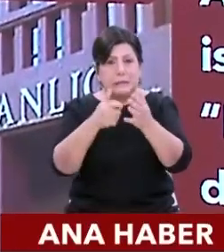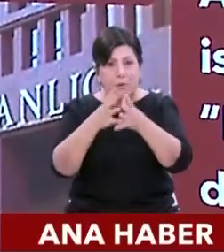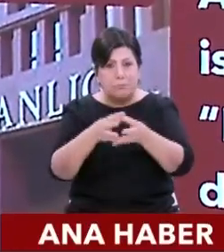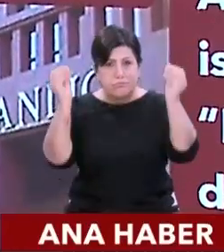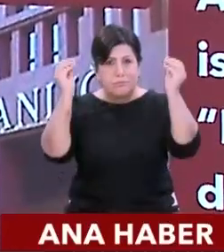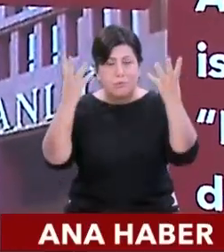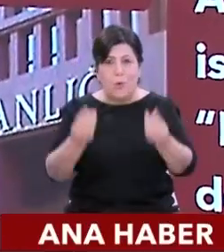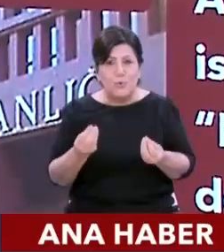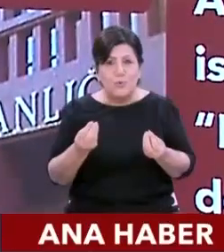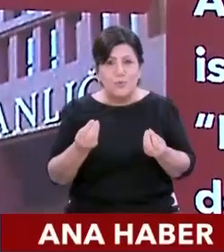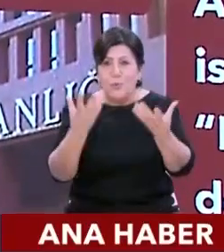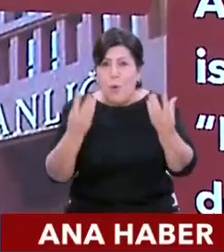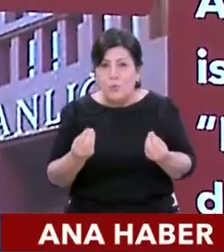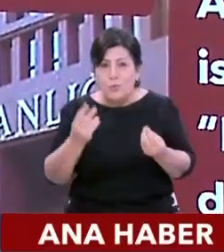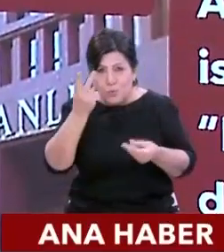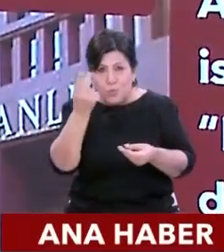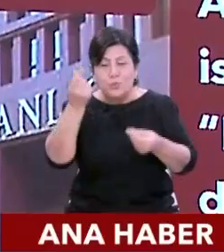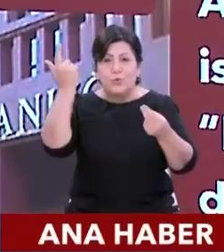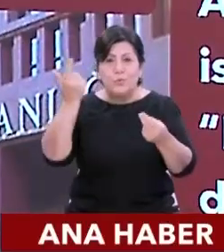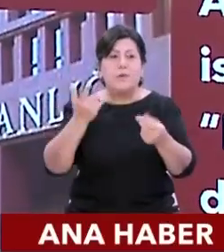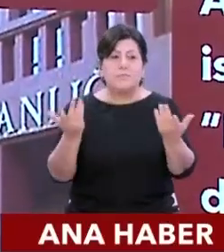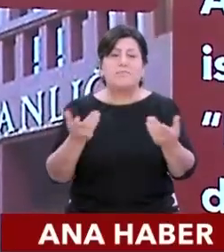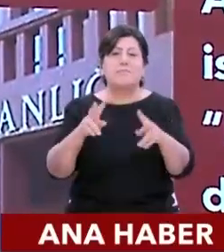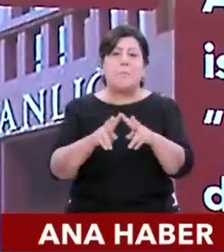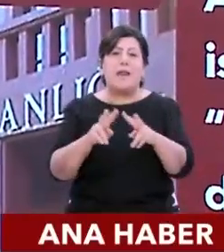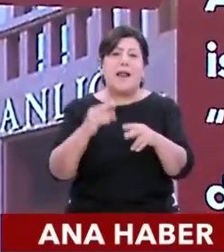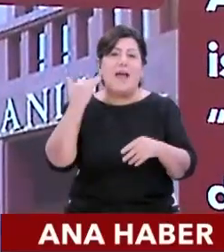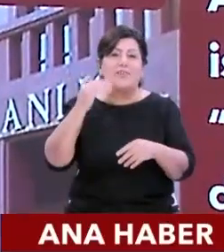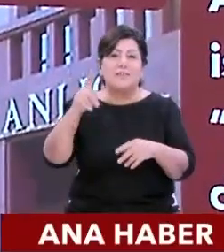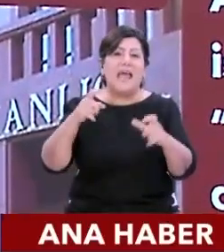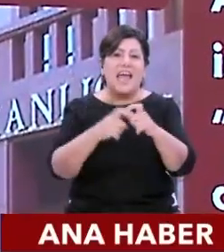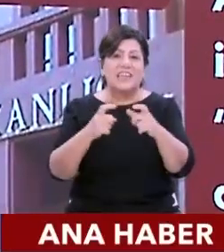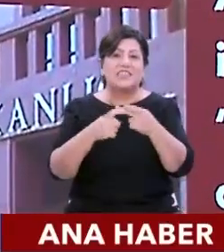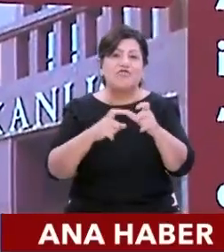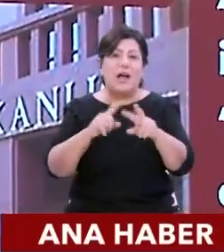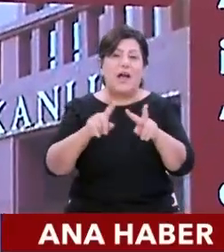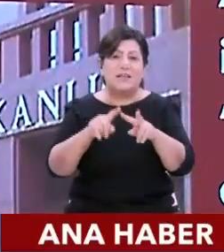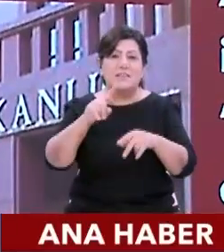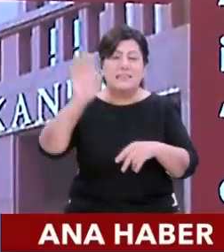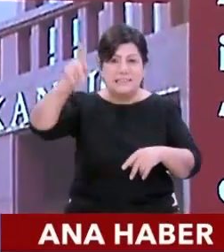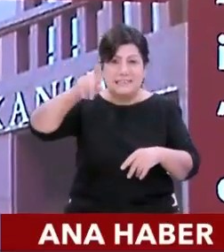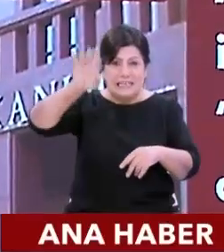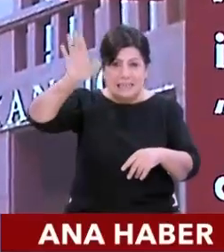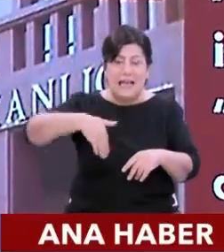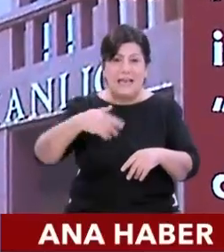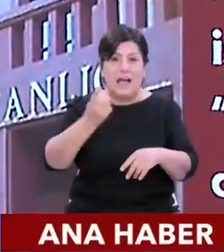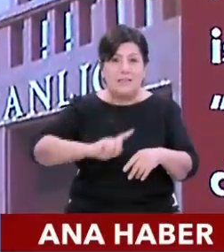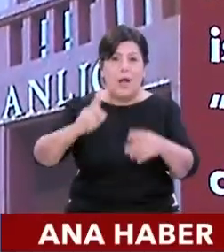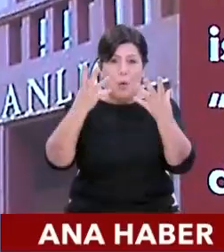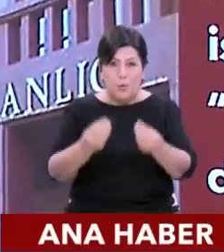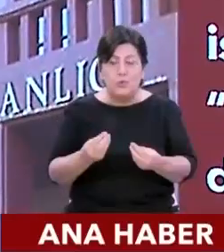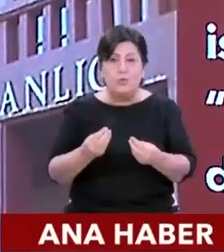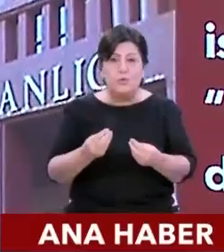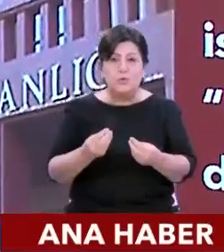oldu unutuldu gitti falan filan diye. Aslında Meral Akşener Ersan Şen'e sen gel adayımız ol biz bunu düşünürüz dememiş.